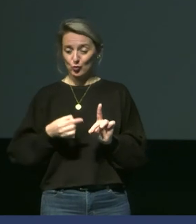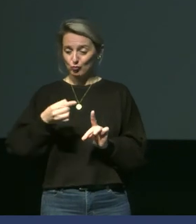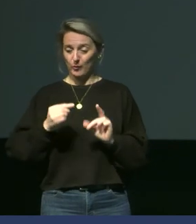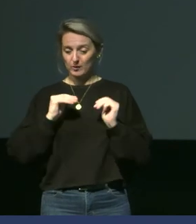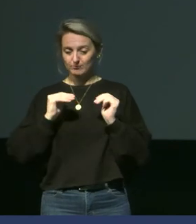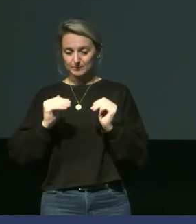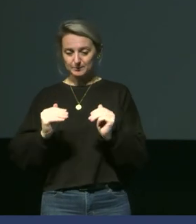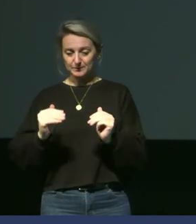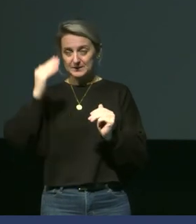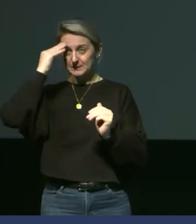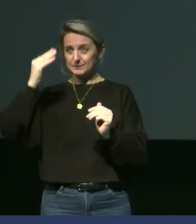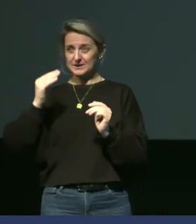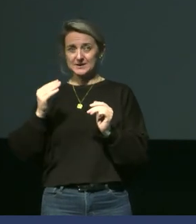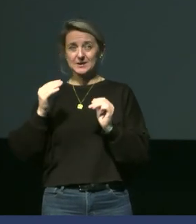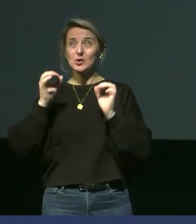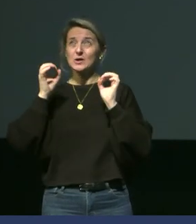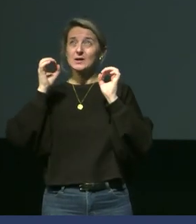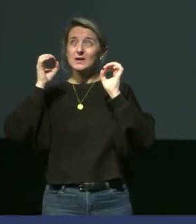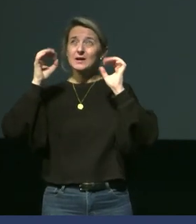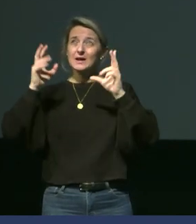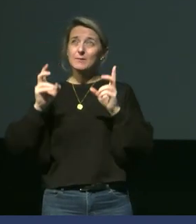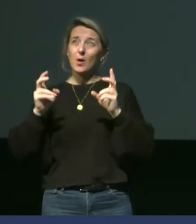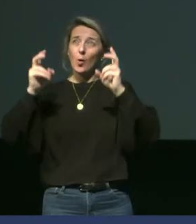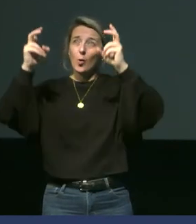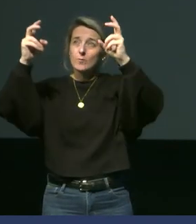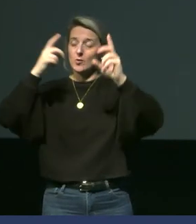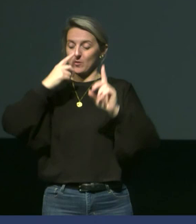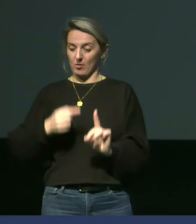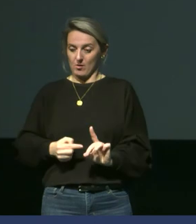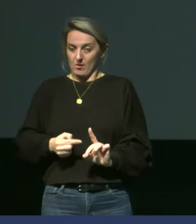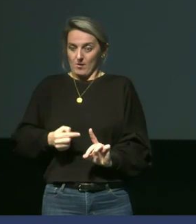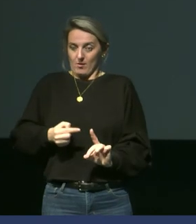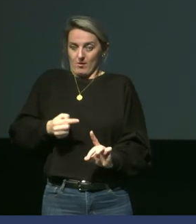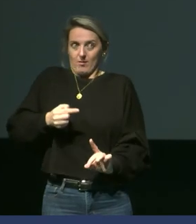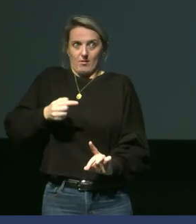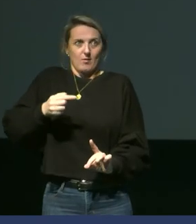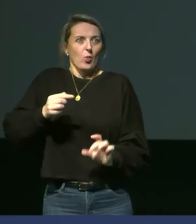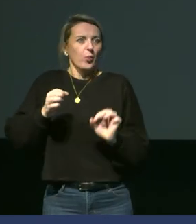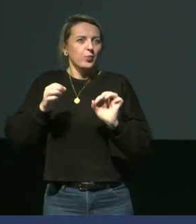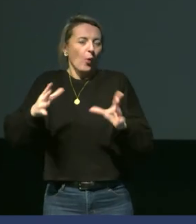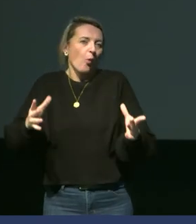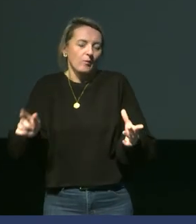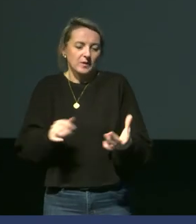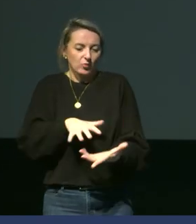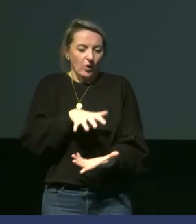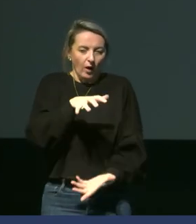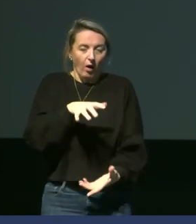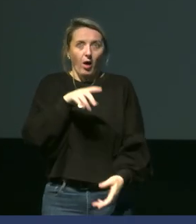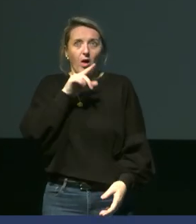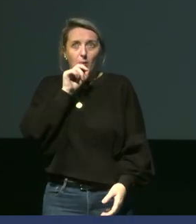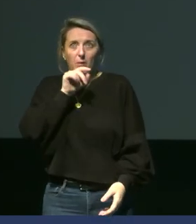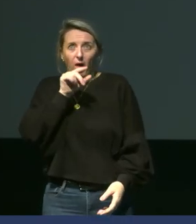la température, on s'attend à ce qu'il des épisodes d'hyperthermie, à ce qu'il y des individus en train d'halter